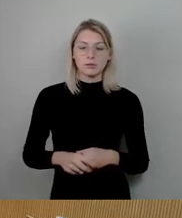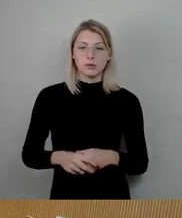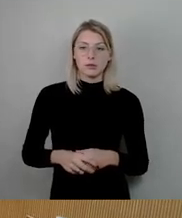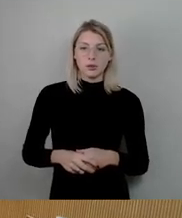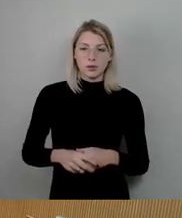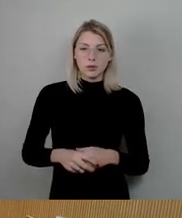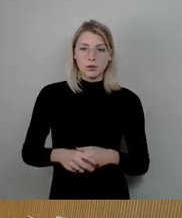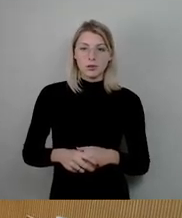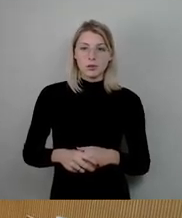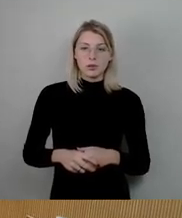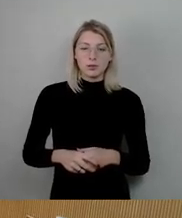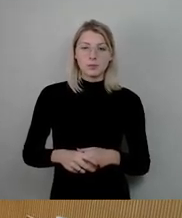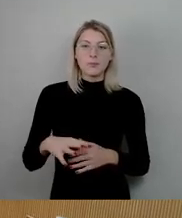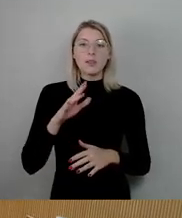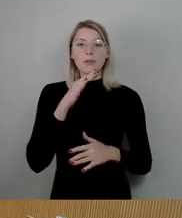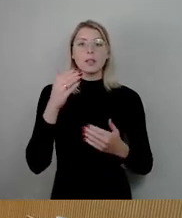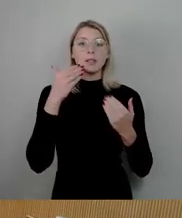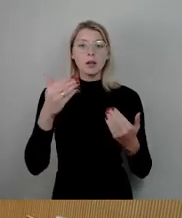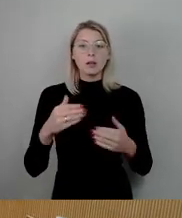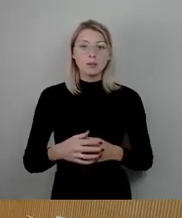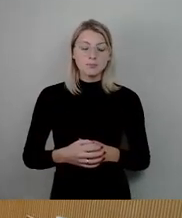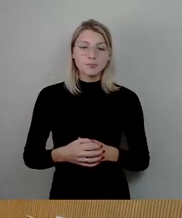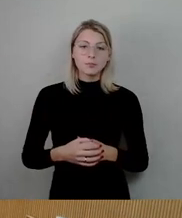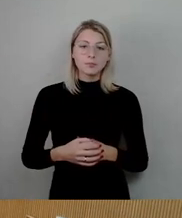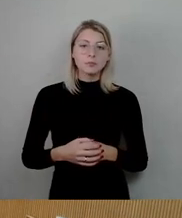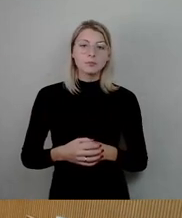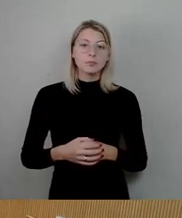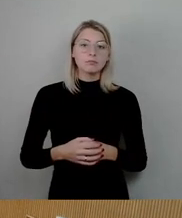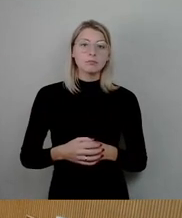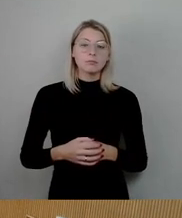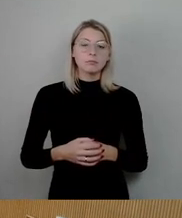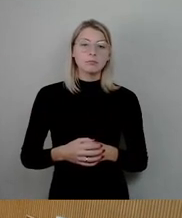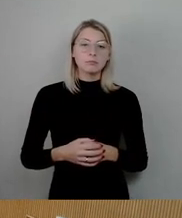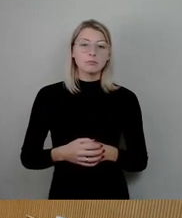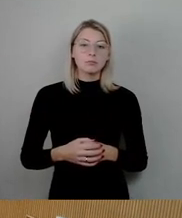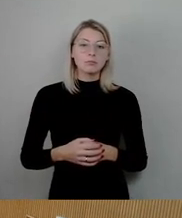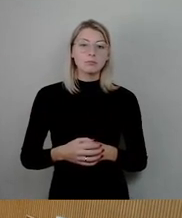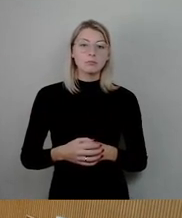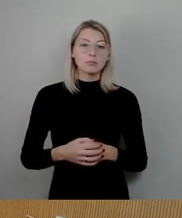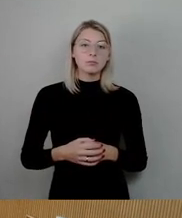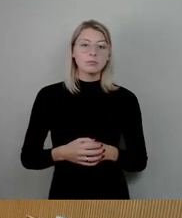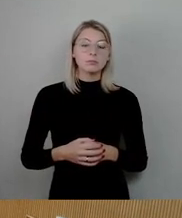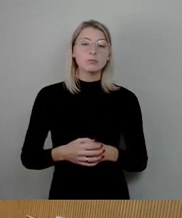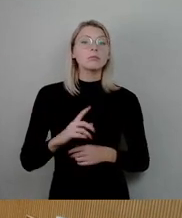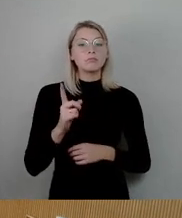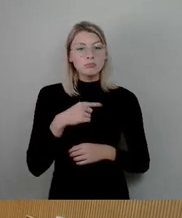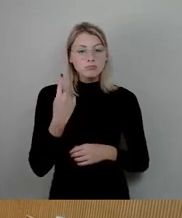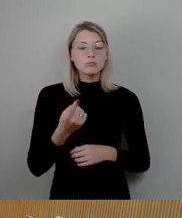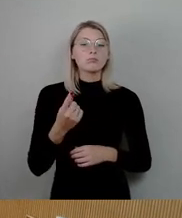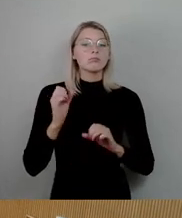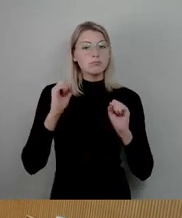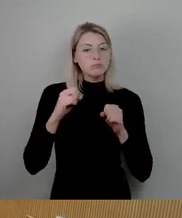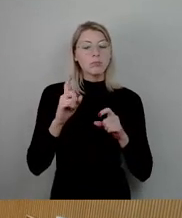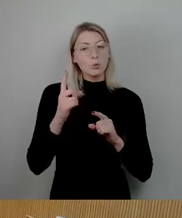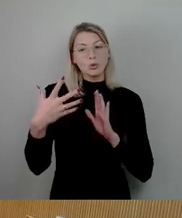Vielen Dank, also wir sind uns da eigentlich alle einig, dass wir das überprüfen sollten bezüglich Unterbringung von